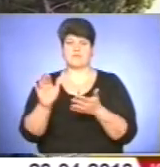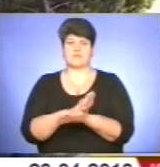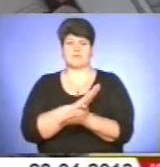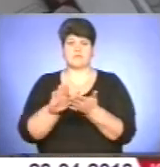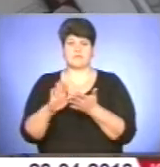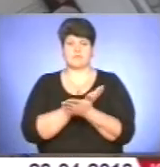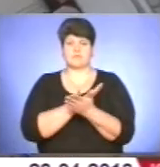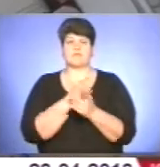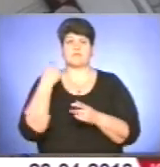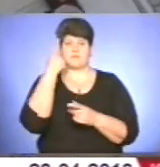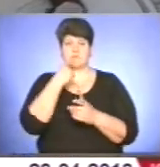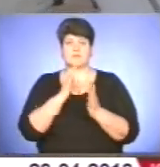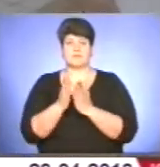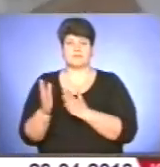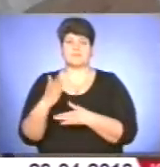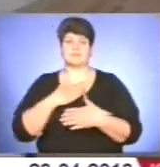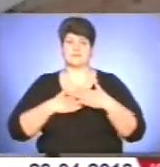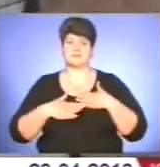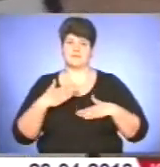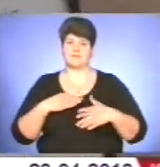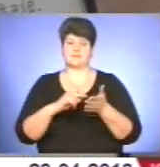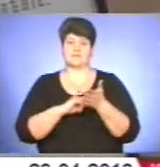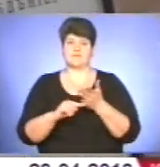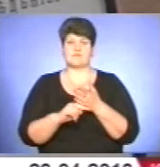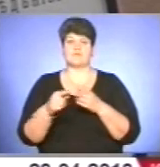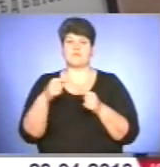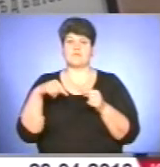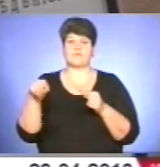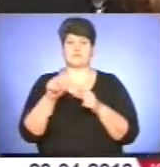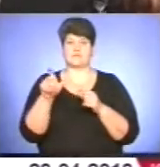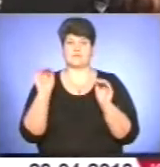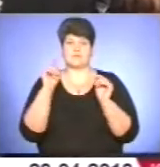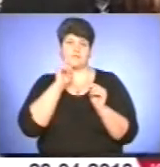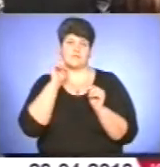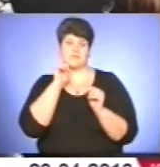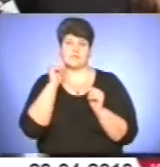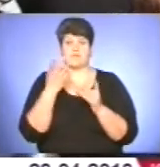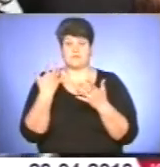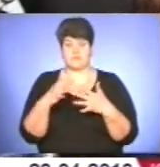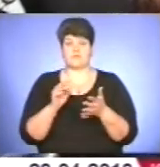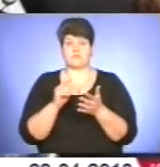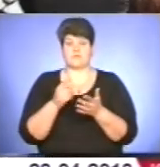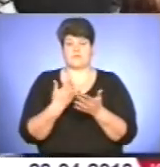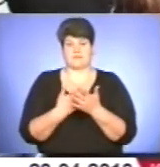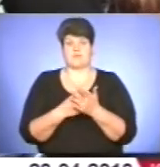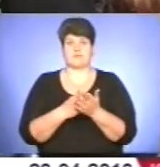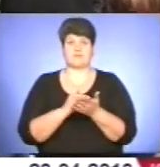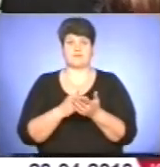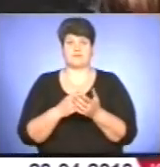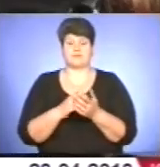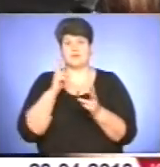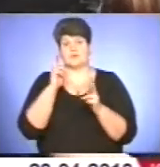Бібліотекарям приємно відзначити, що останнім часом коло читачів молодшує. Мабуть, скучили за друкованим словом, каже працівник